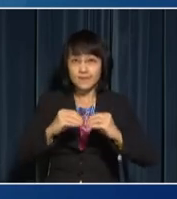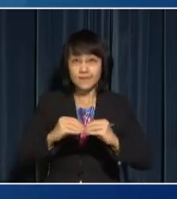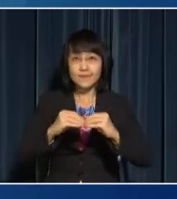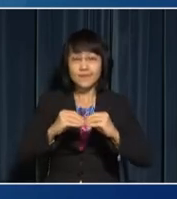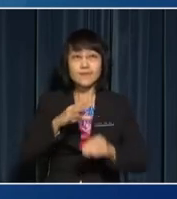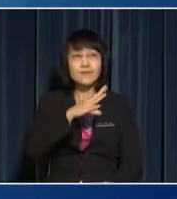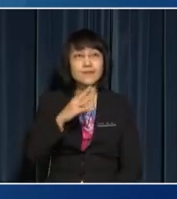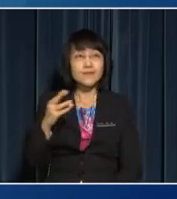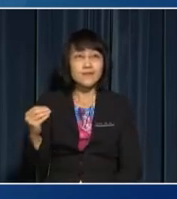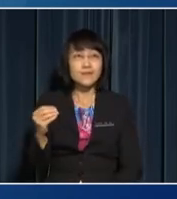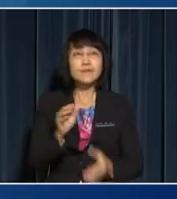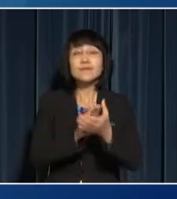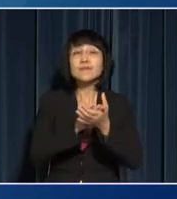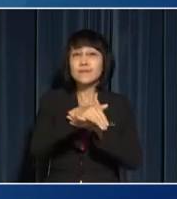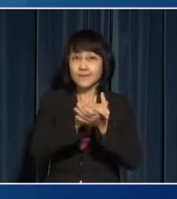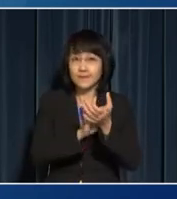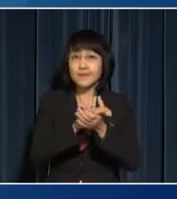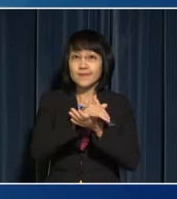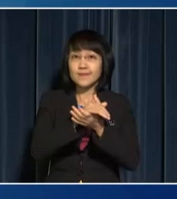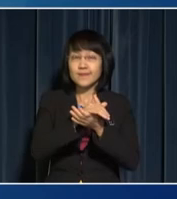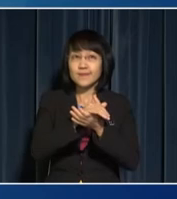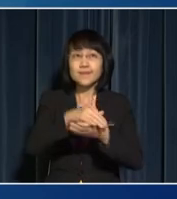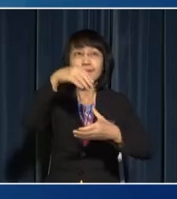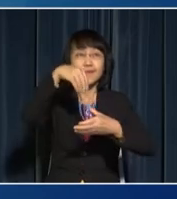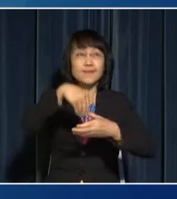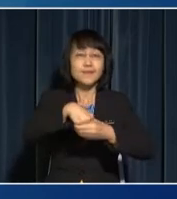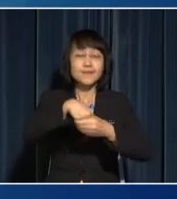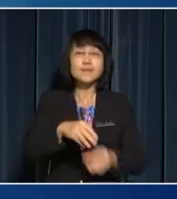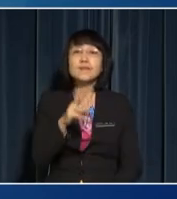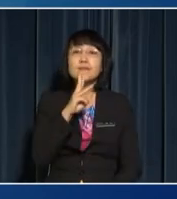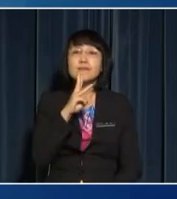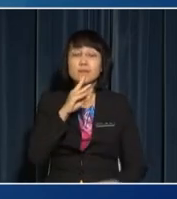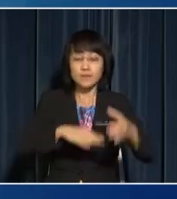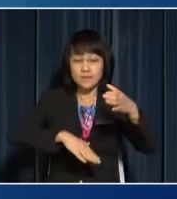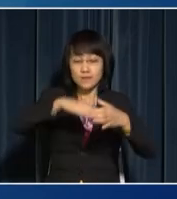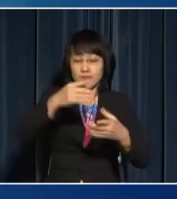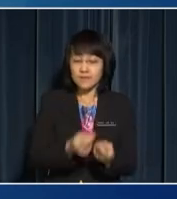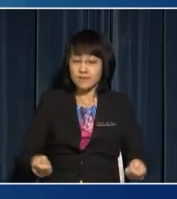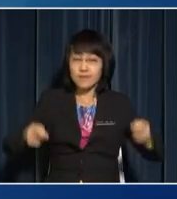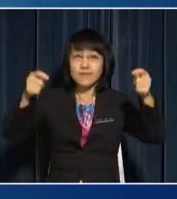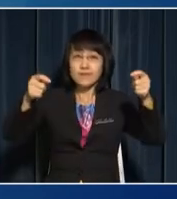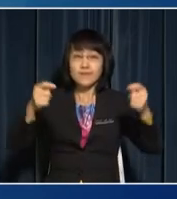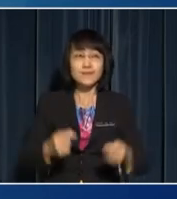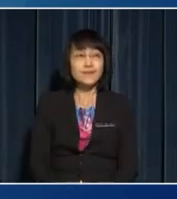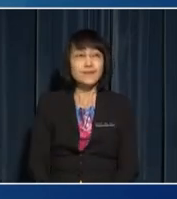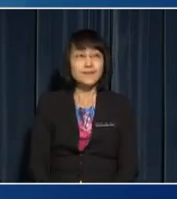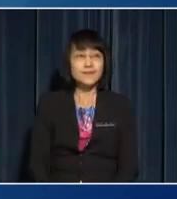of sponge And the bar of soap into this water filled tank